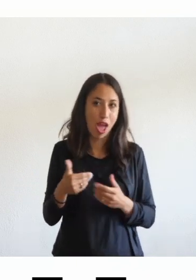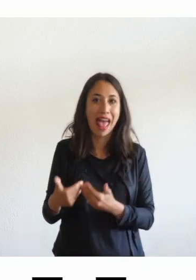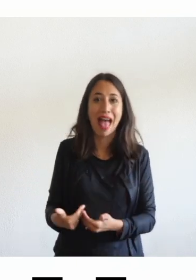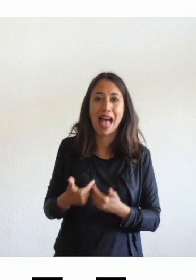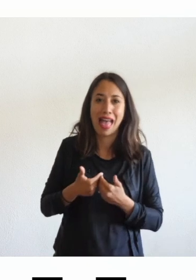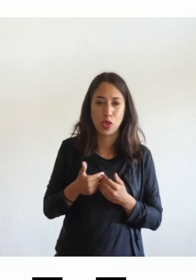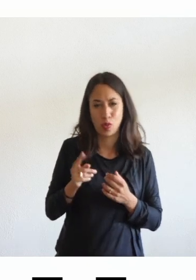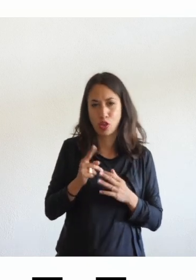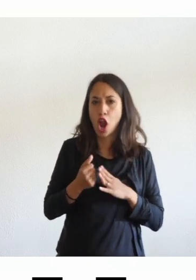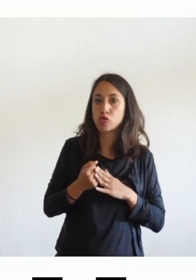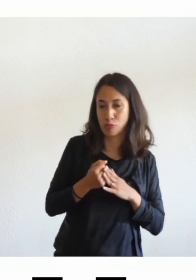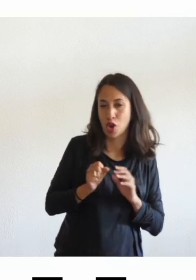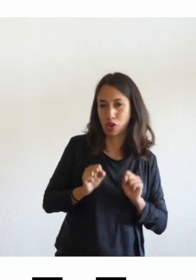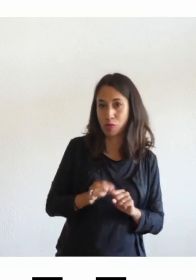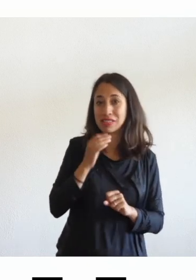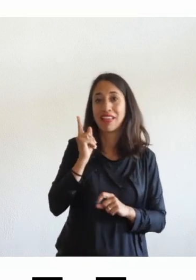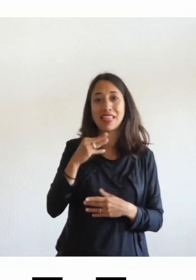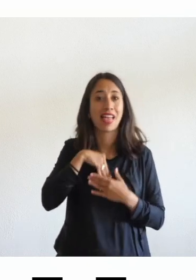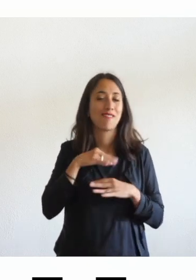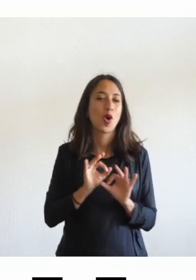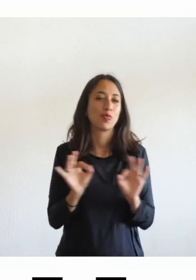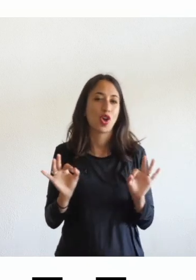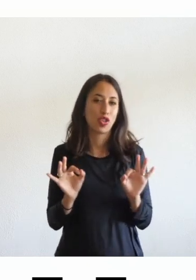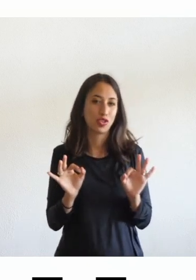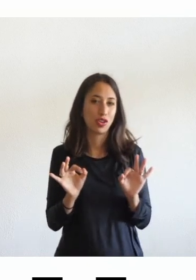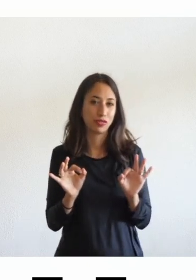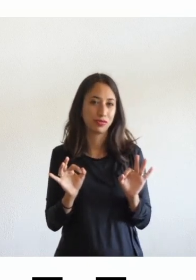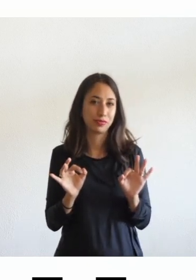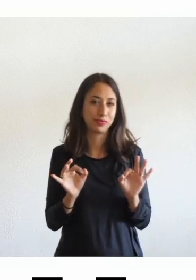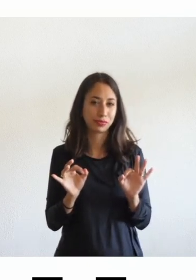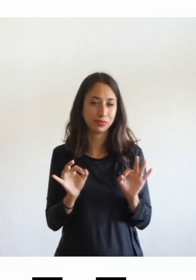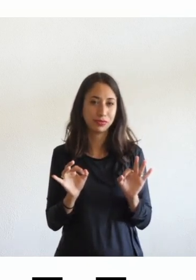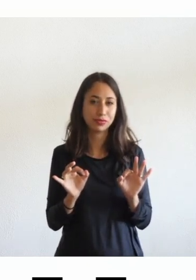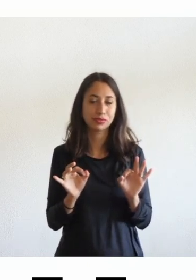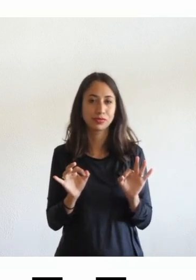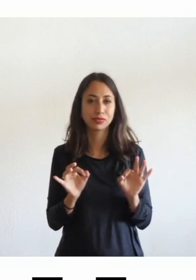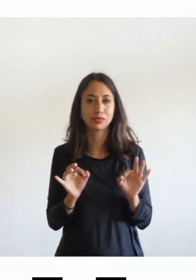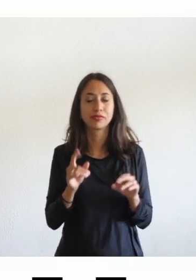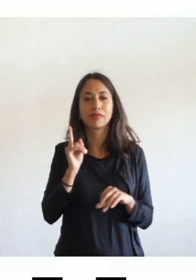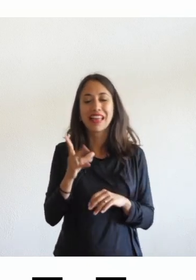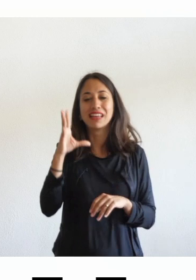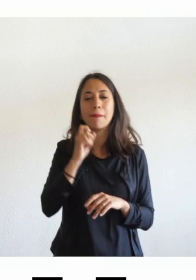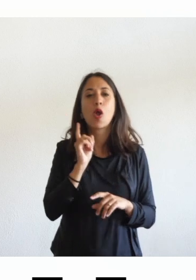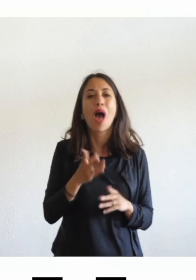cercate di capire quali sono i meccanismi che mi possono aiutare per cucire le le